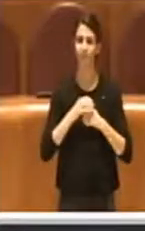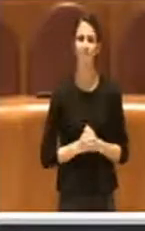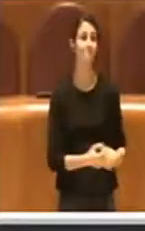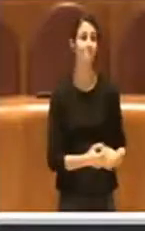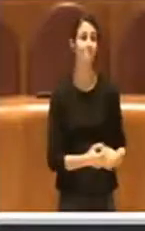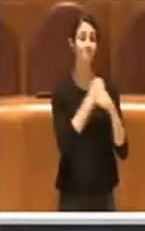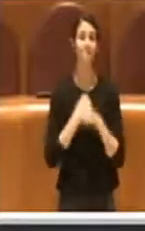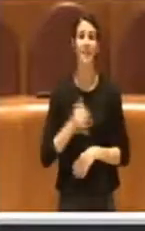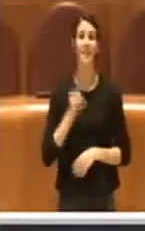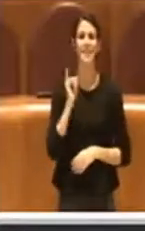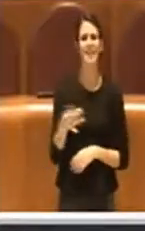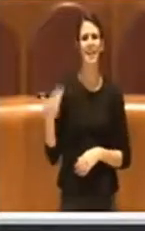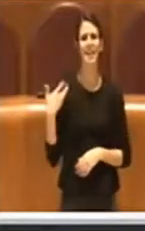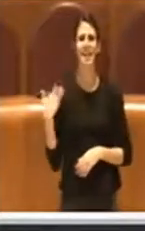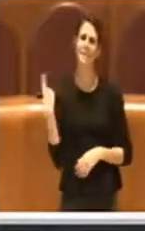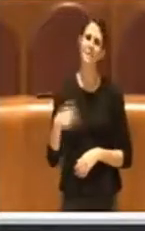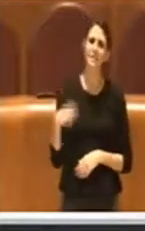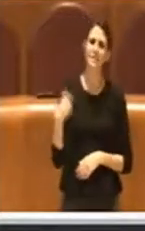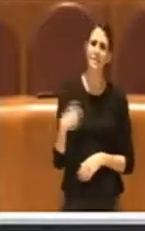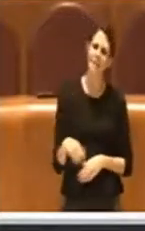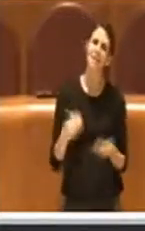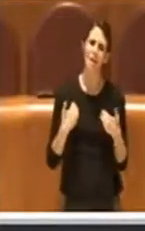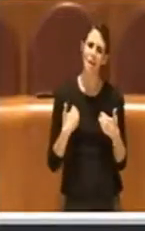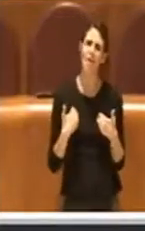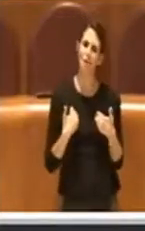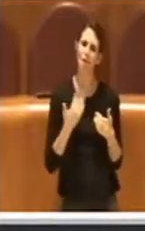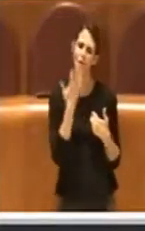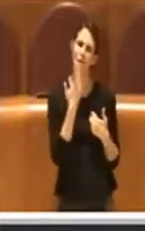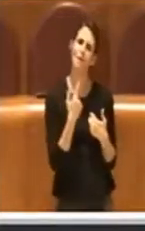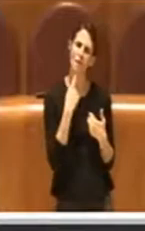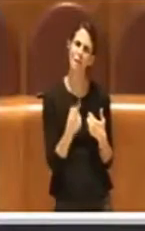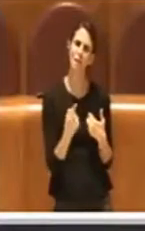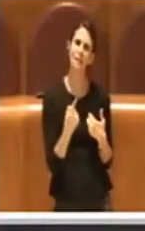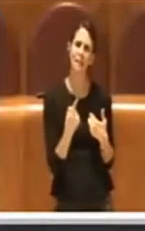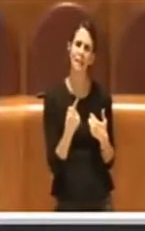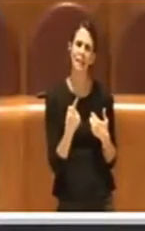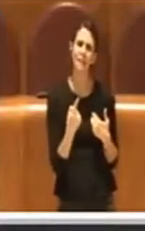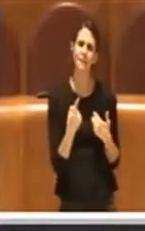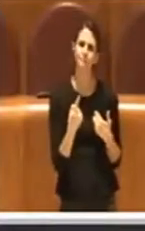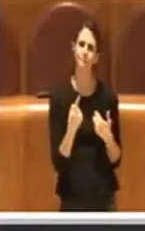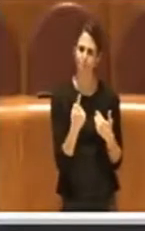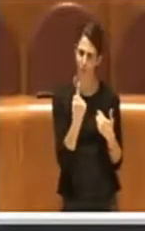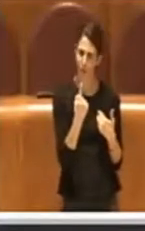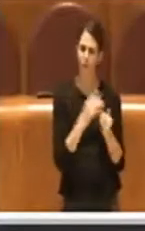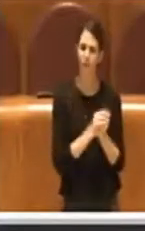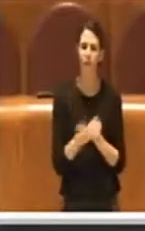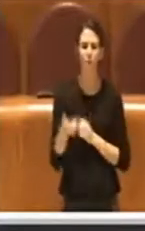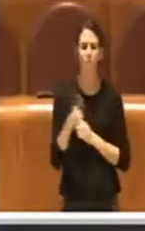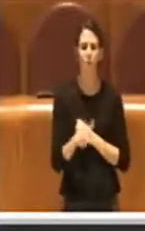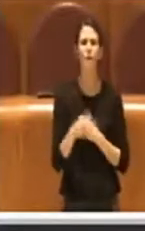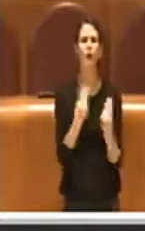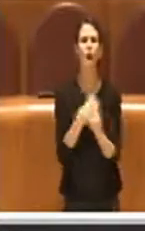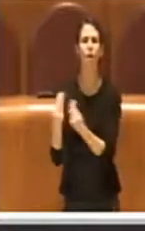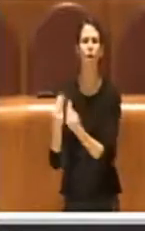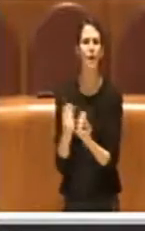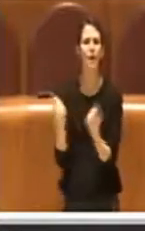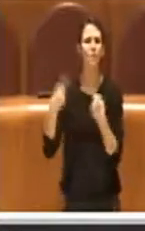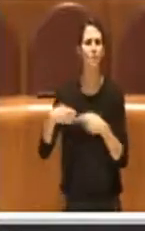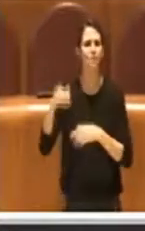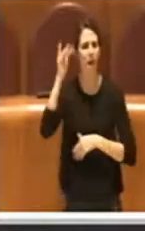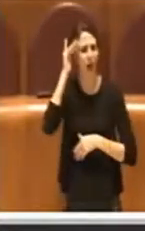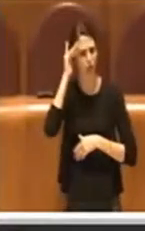Grazie Presidente, ci tenevo a chiarire alcuni concetti sentendo anche gli interventi dei colleghi di opposizione che per carità